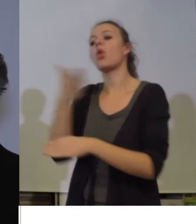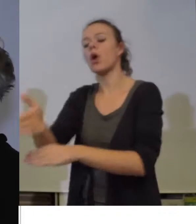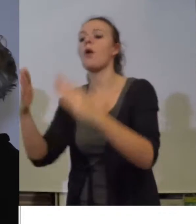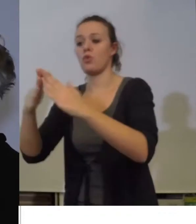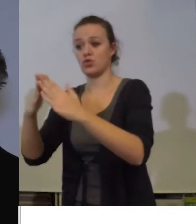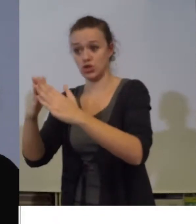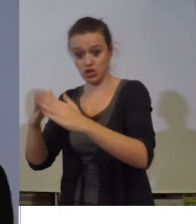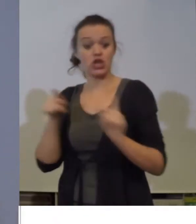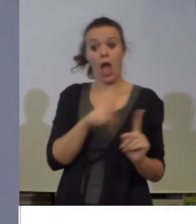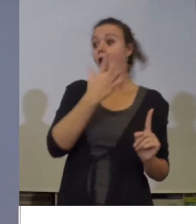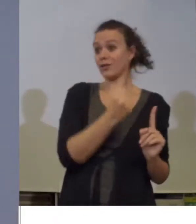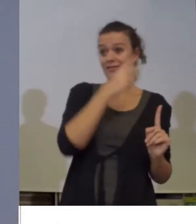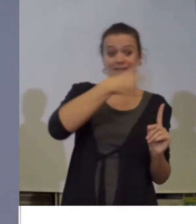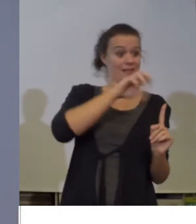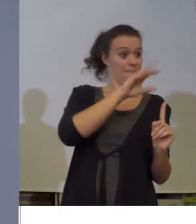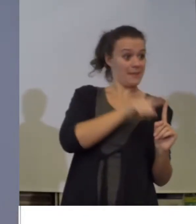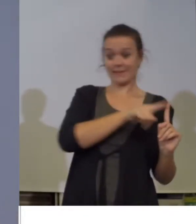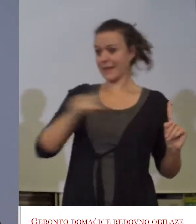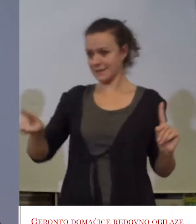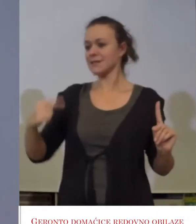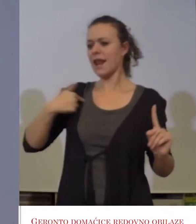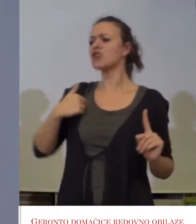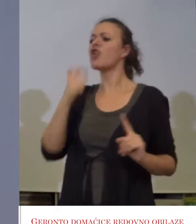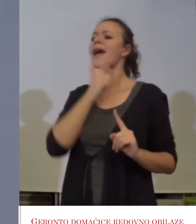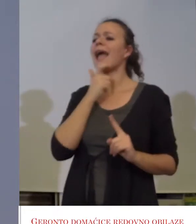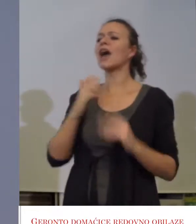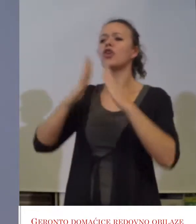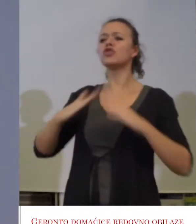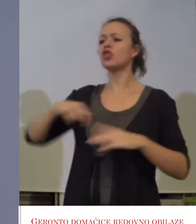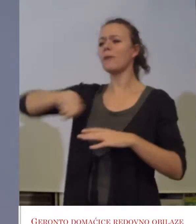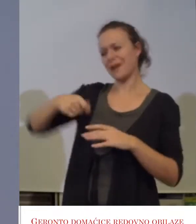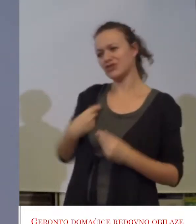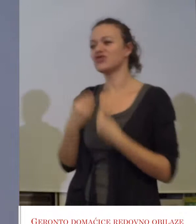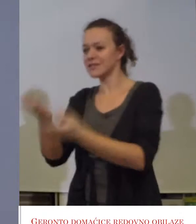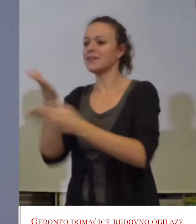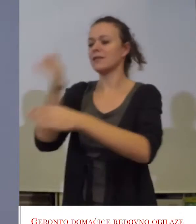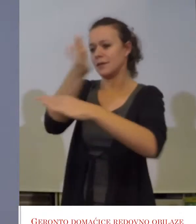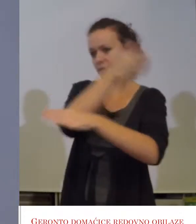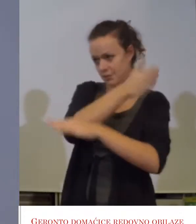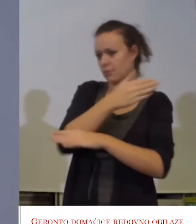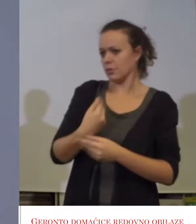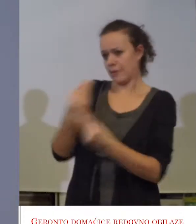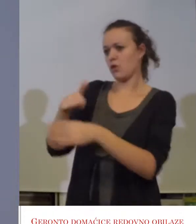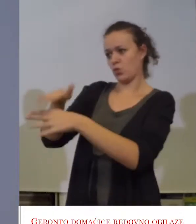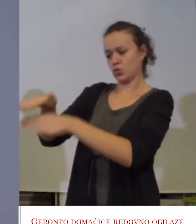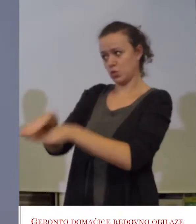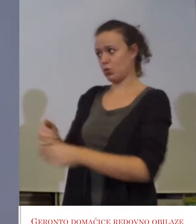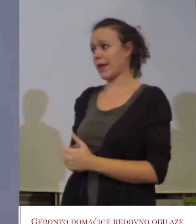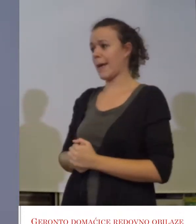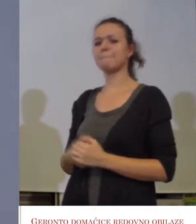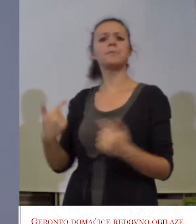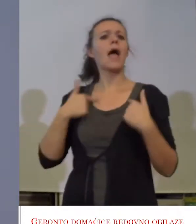naše geronto domaćice pružaju licenciranu uslugu u ovim staračkim domaćinstvima.